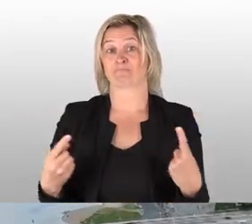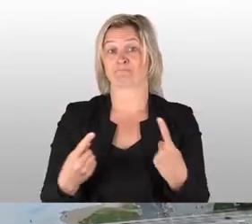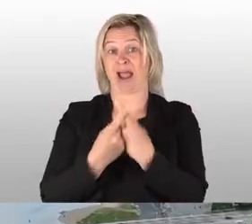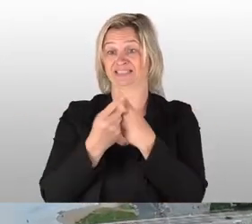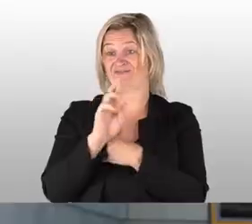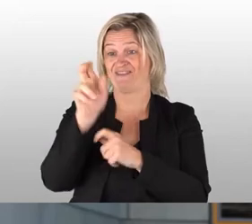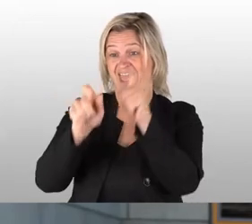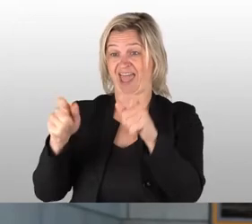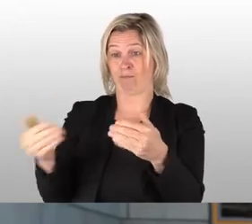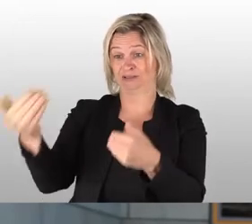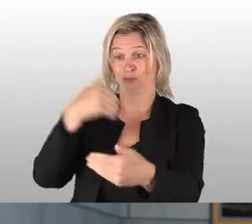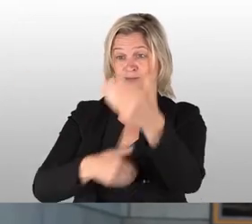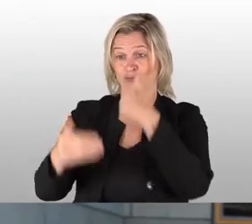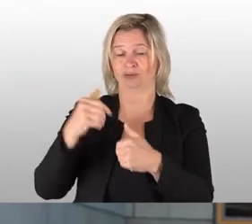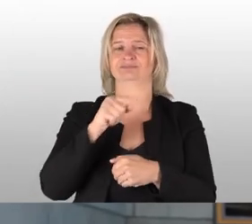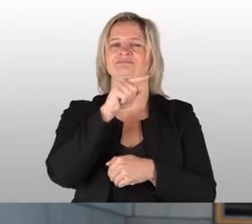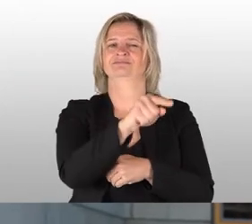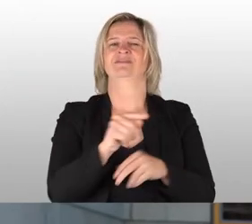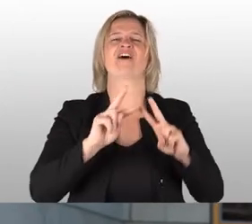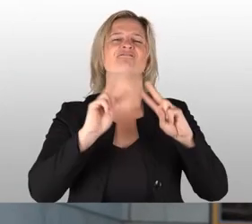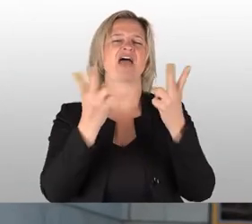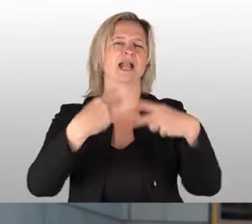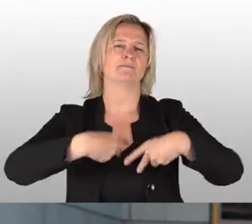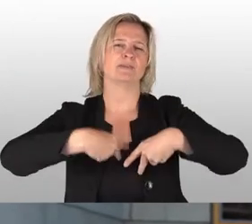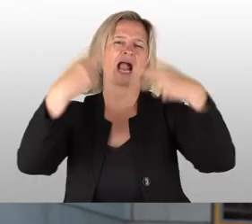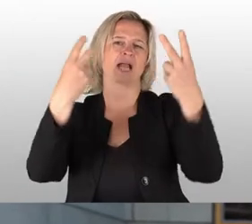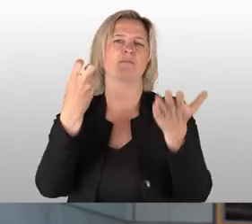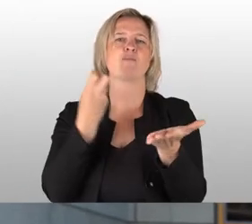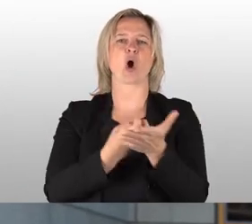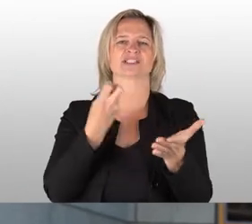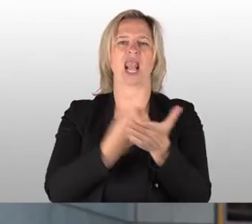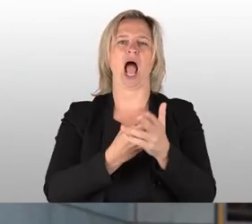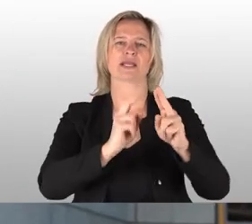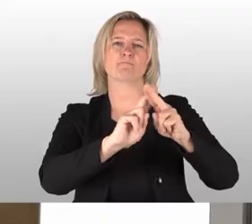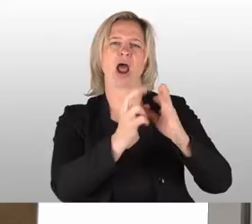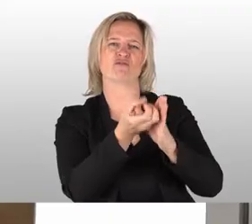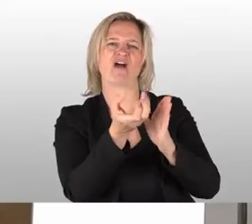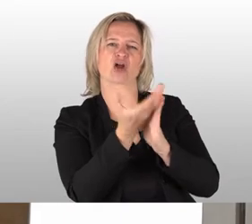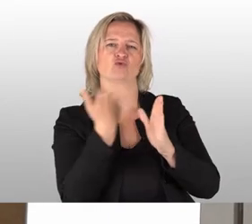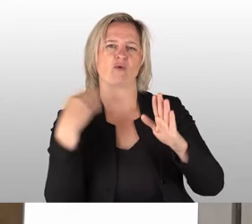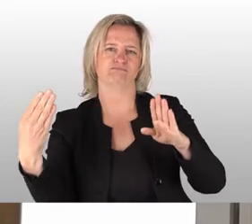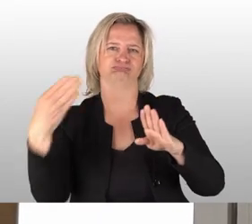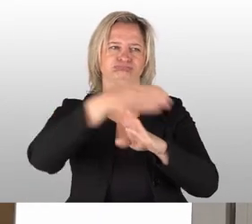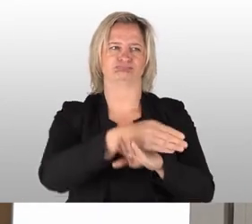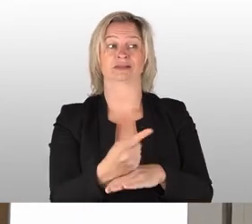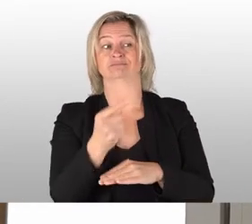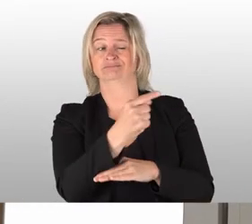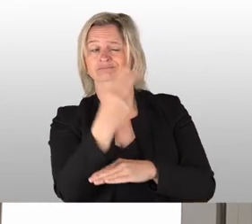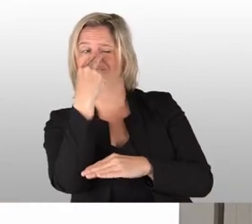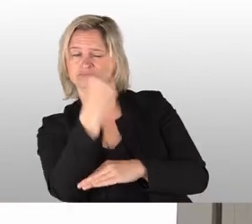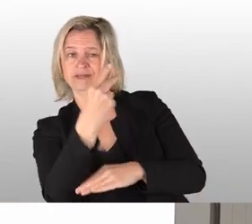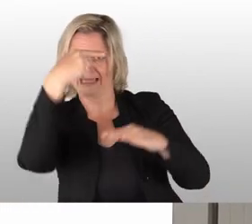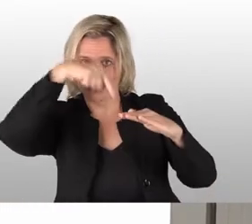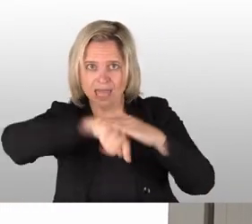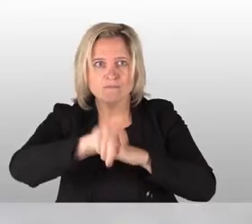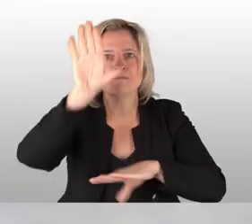Jedem Meissenbesucher ist natürlich auch ans Herz gelegt, die weltberühmte Porzellanmanufaktur zu besuchen. Die befindet sich direkt hinter mir. Und wir